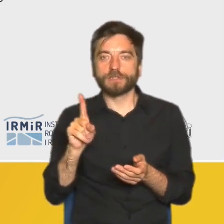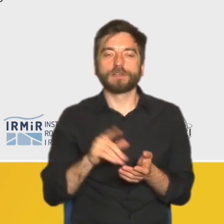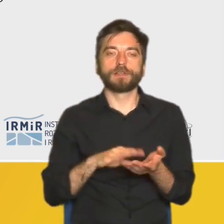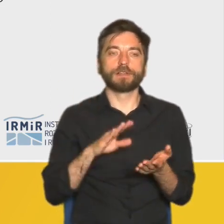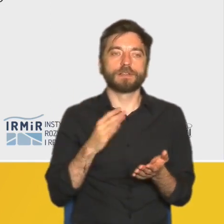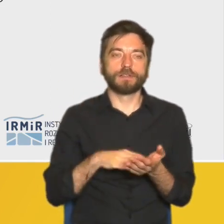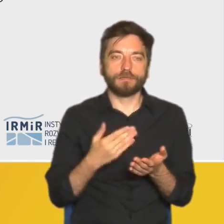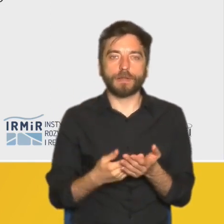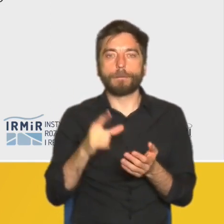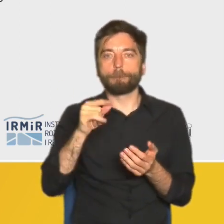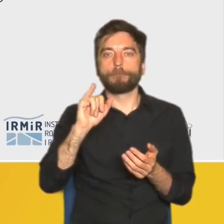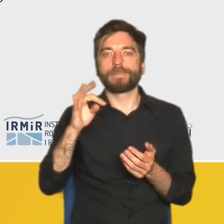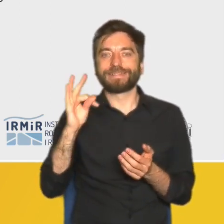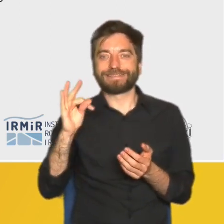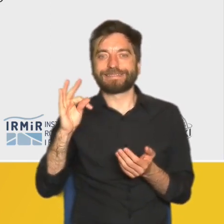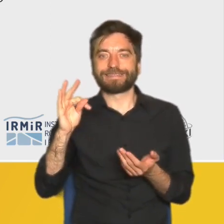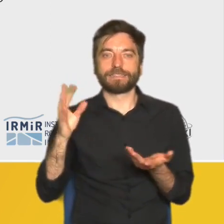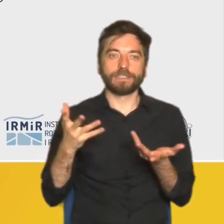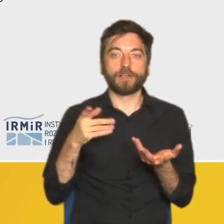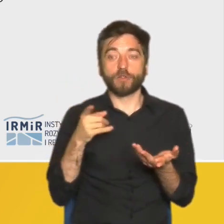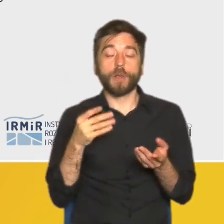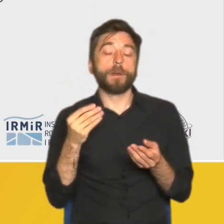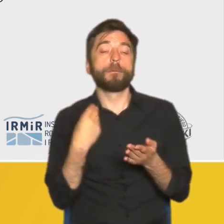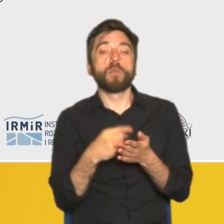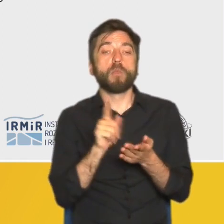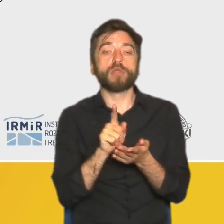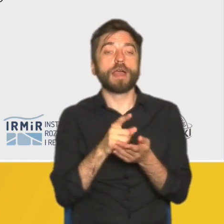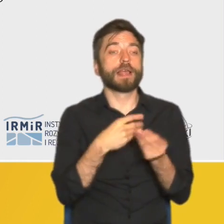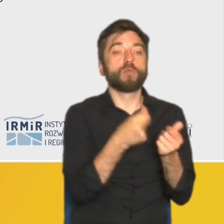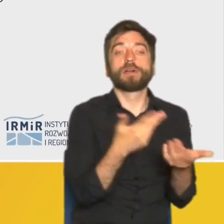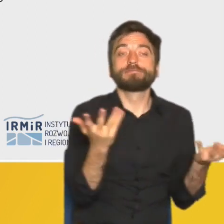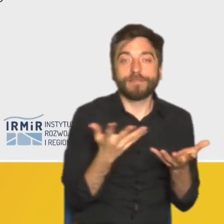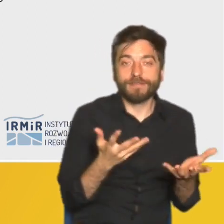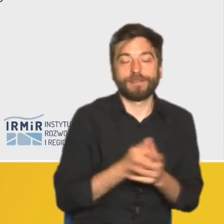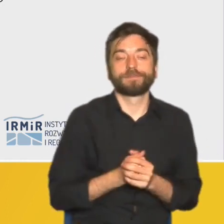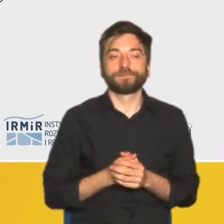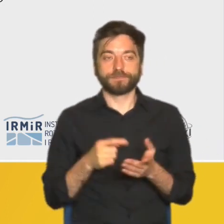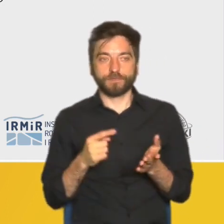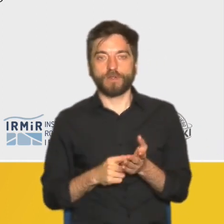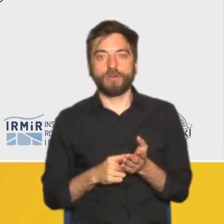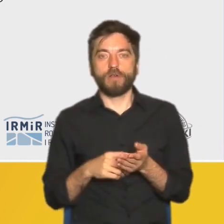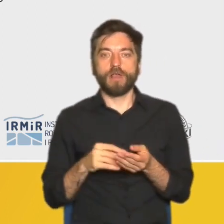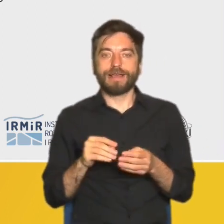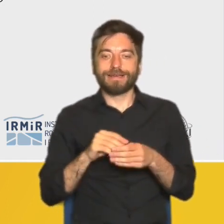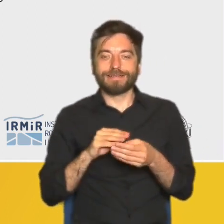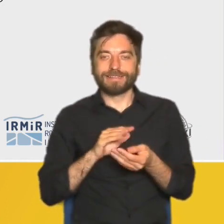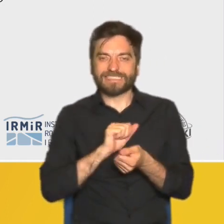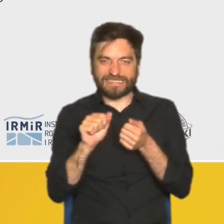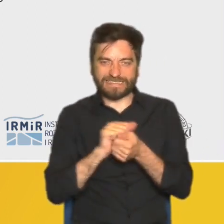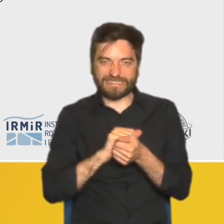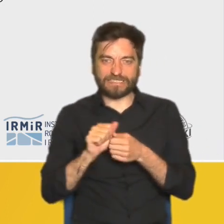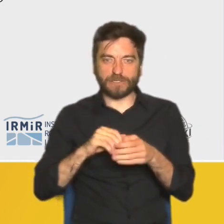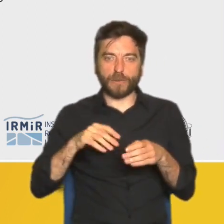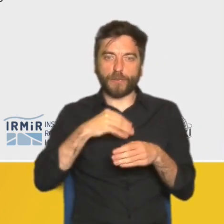wojna o PIT między tym, gdzie mieszkańcy płacą podatek dochodowy. To, że niska emisja, czyli zanieczyszczenie, nie zna granic